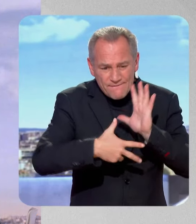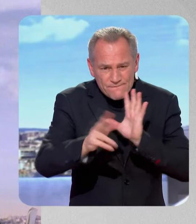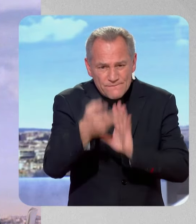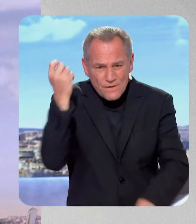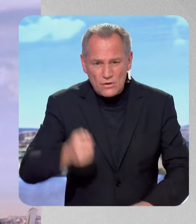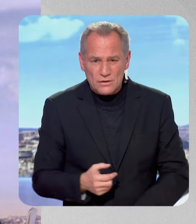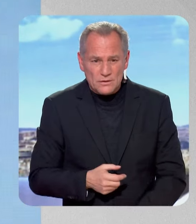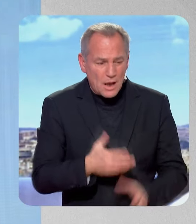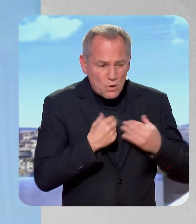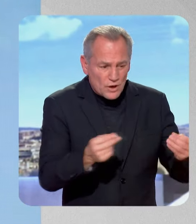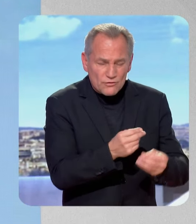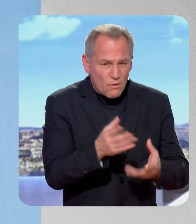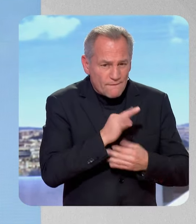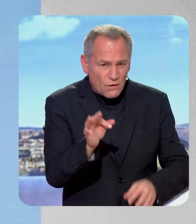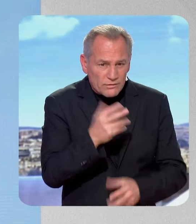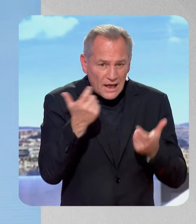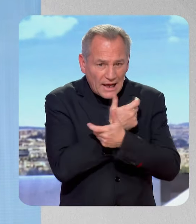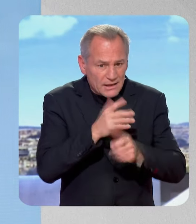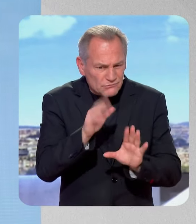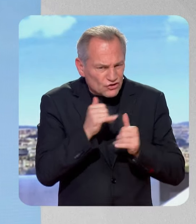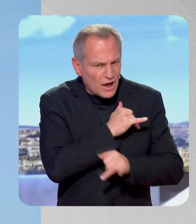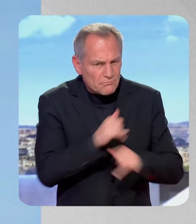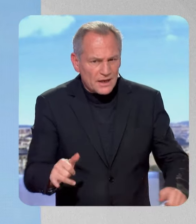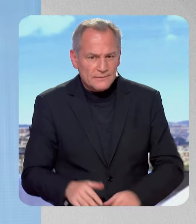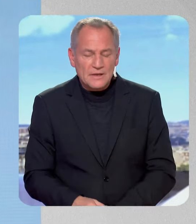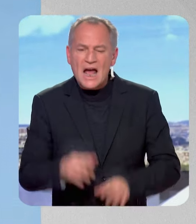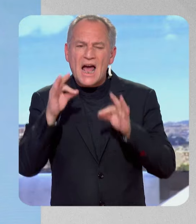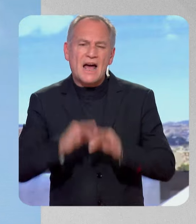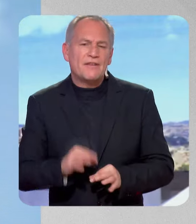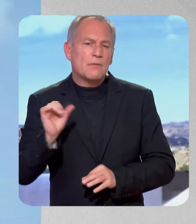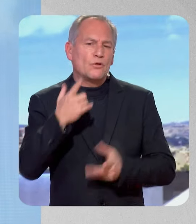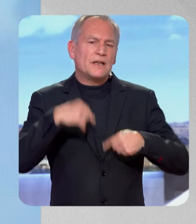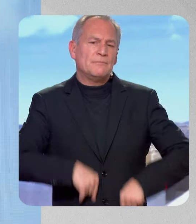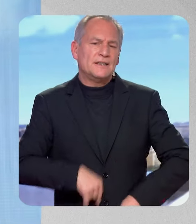faire les macronistes, aujourd'hui. plaît, un commentaire sur la position de la France sur Benjamin Netanyahou